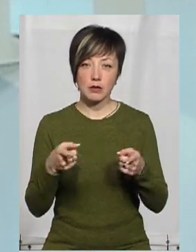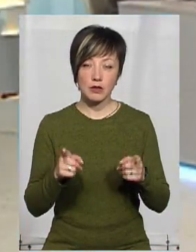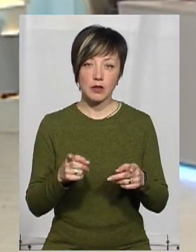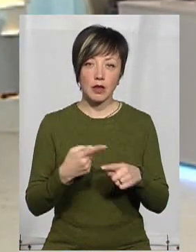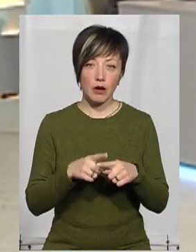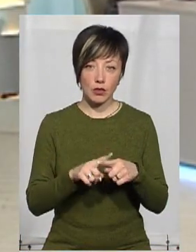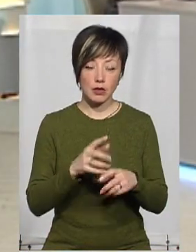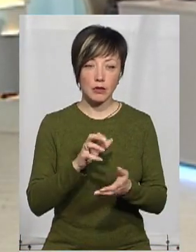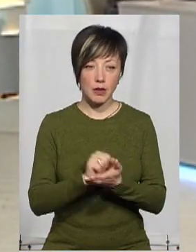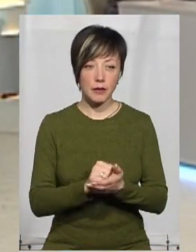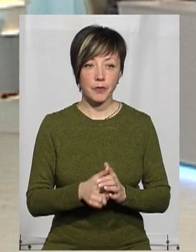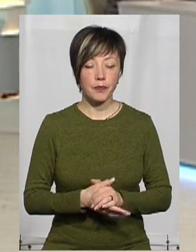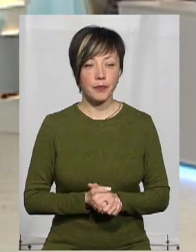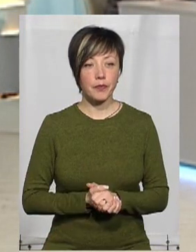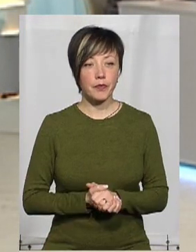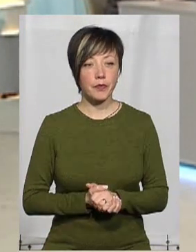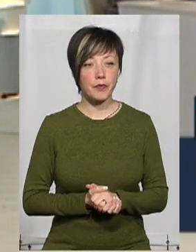звичайно, це... ще такою роботою займаєтеся.